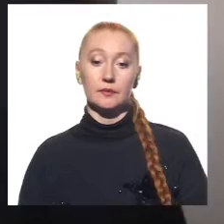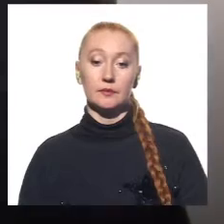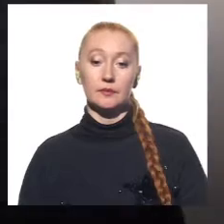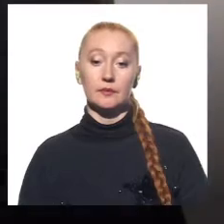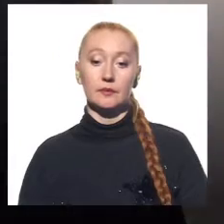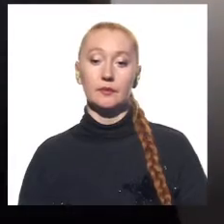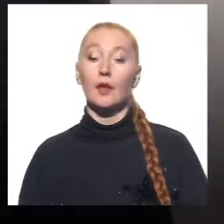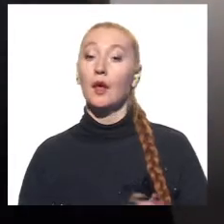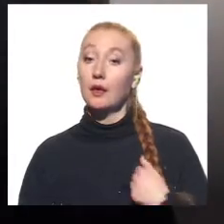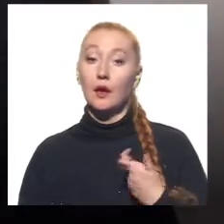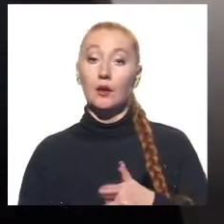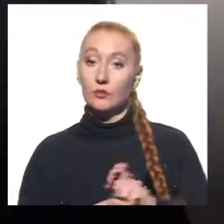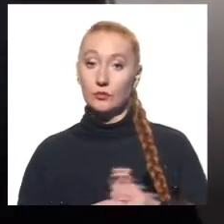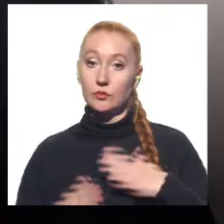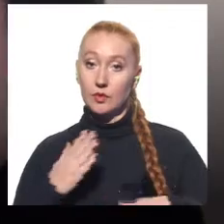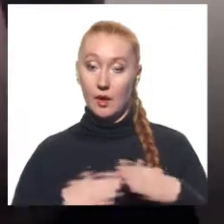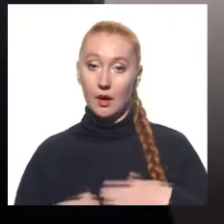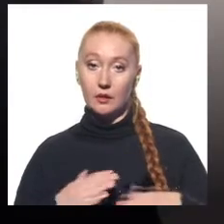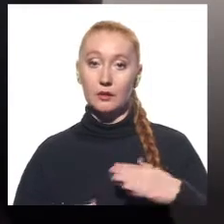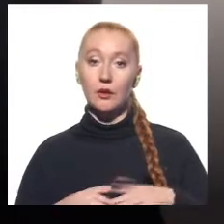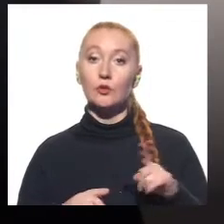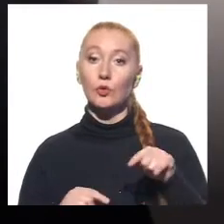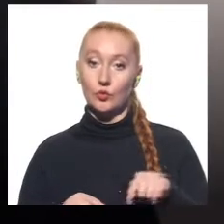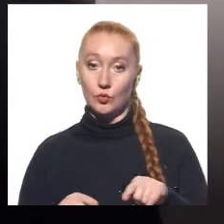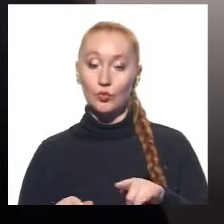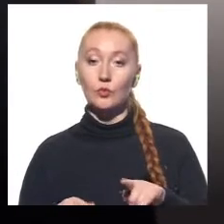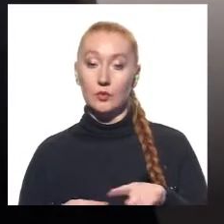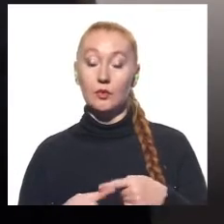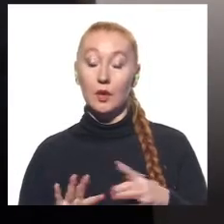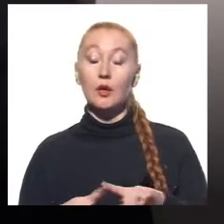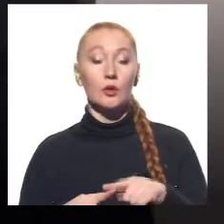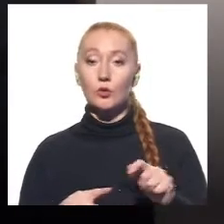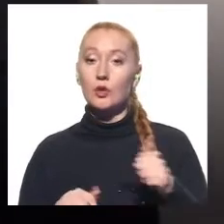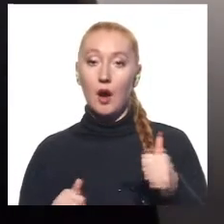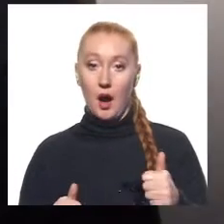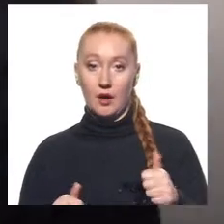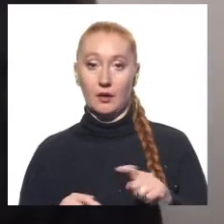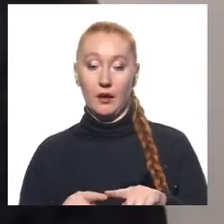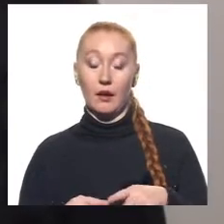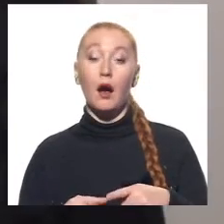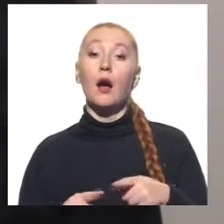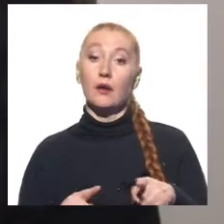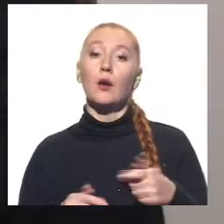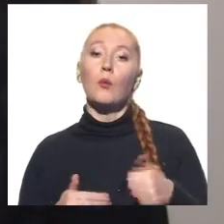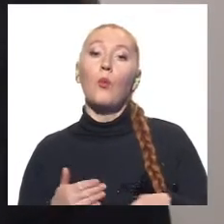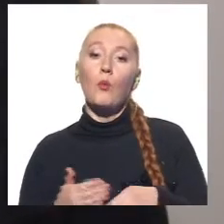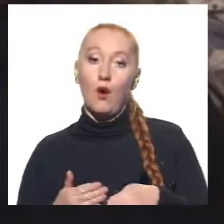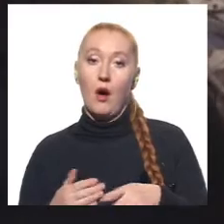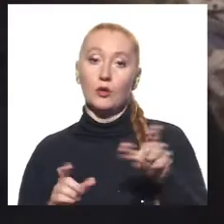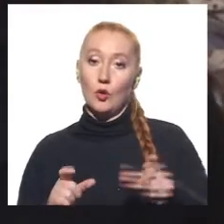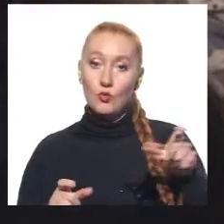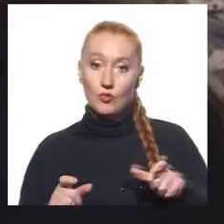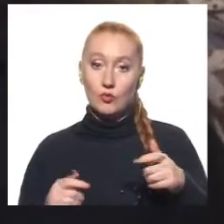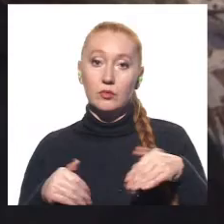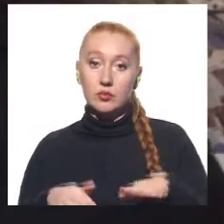Я дуже рада. Я дуже рада. Те, що тут відбувається – дуже гарна річ. Це конкурс, який дуже допомагає молодим людям реалізуватися.